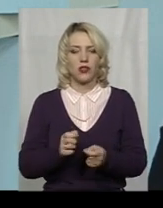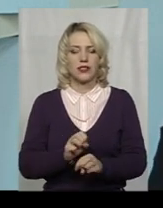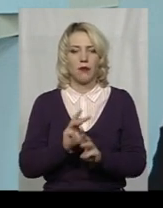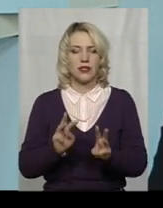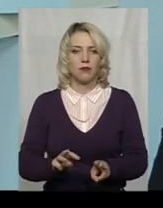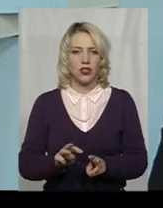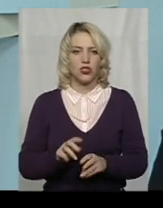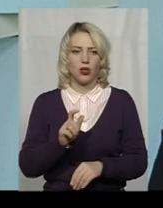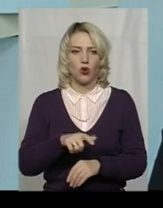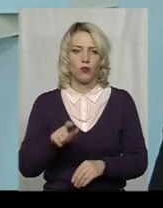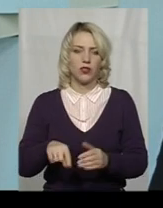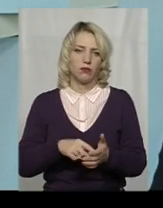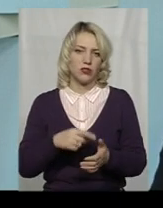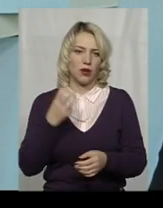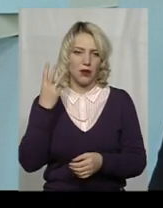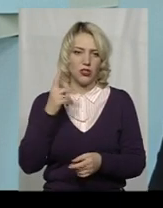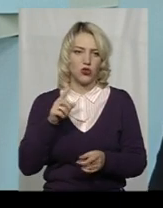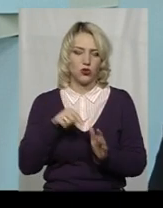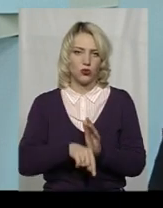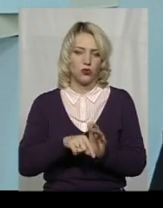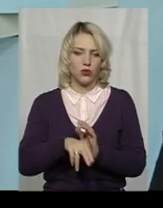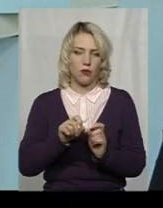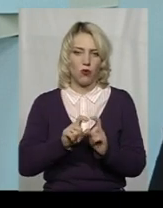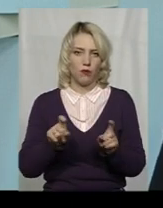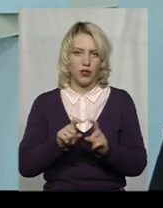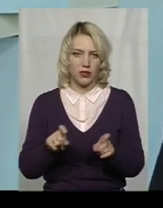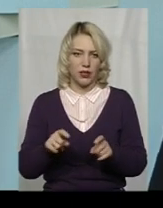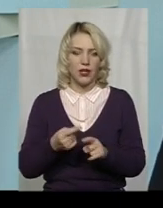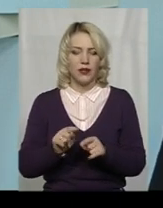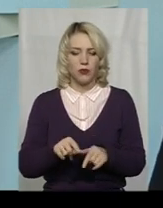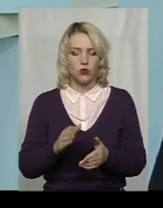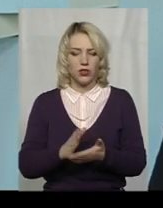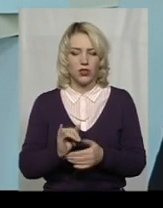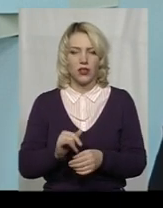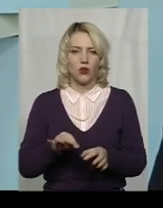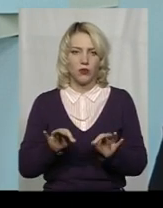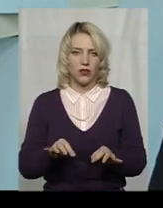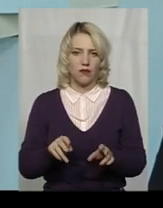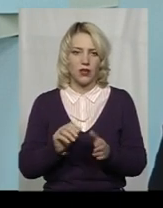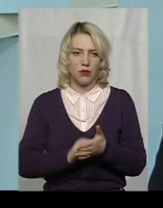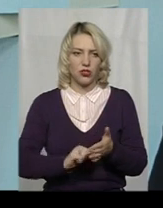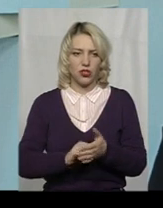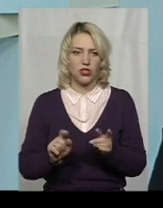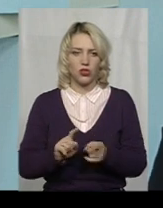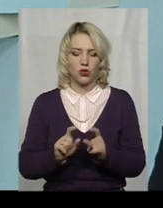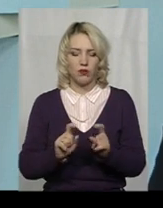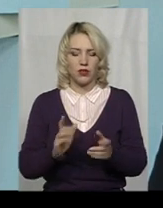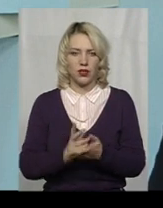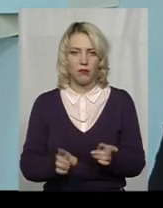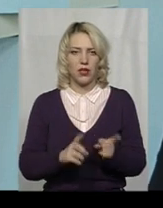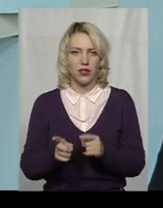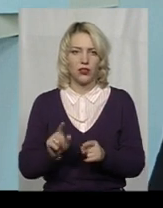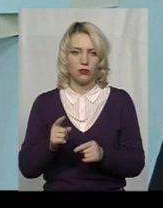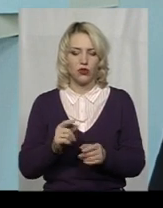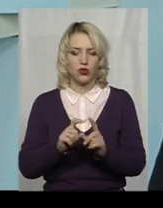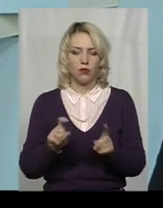громадян міста Хмельницького. Що стосується по об'єктах, тут є і об'єктивні причини, що об'єкти є перехідними, тому що об